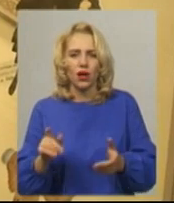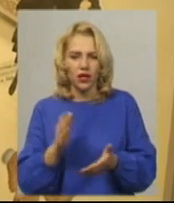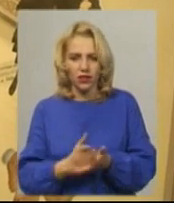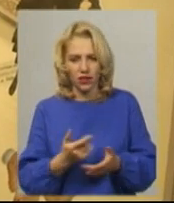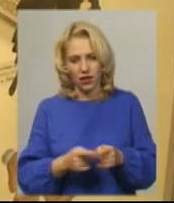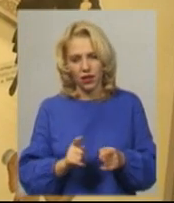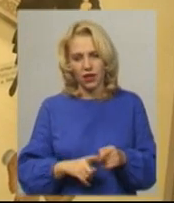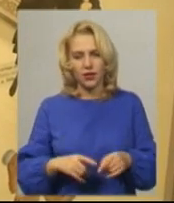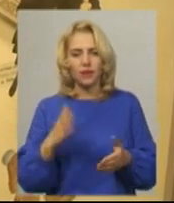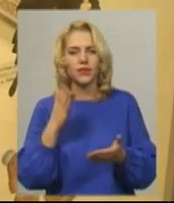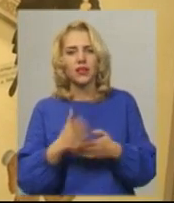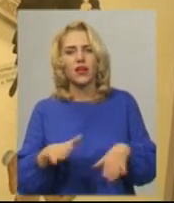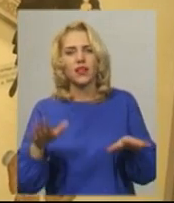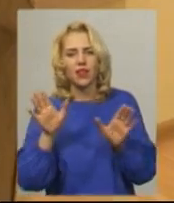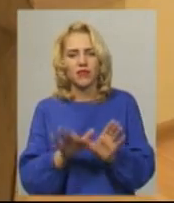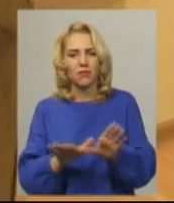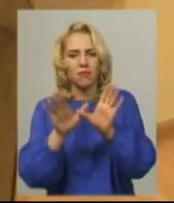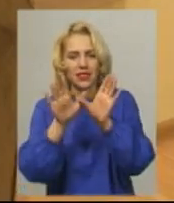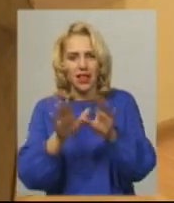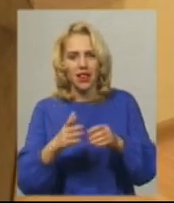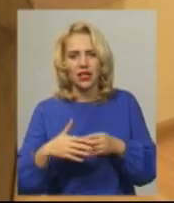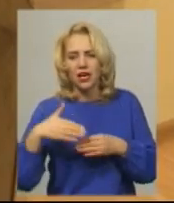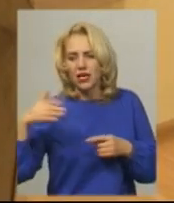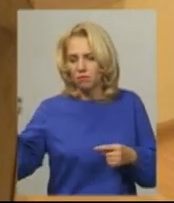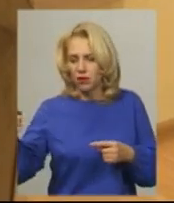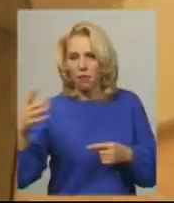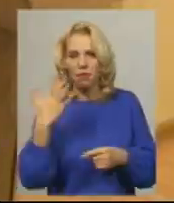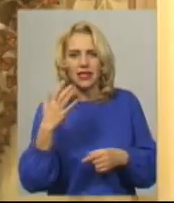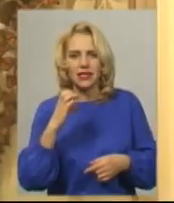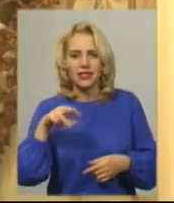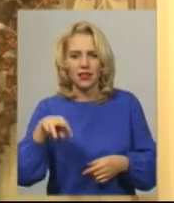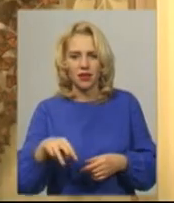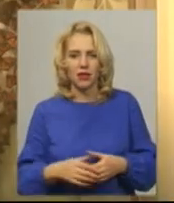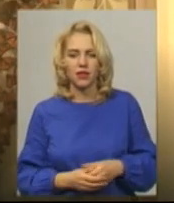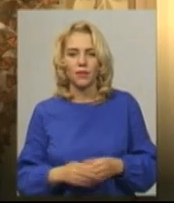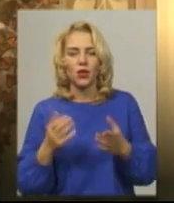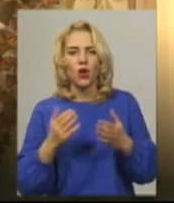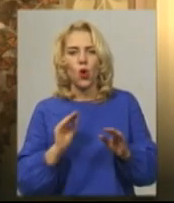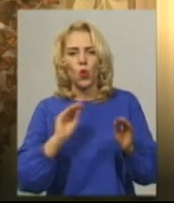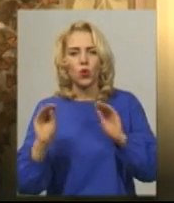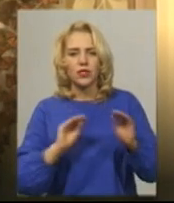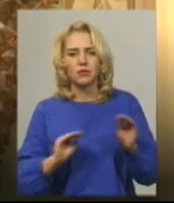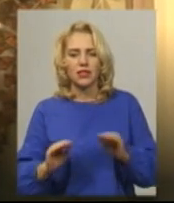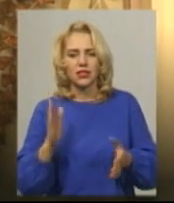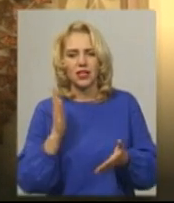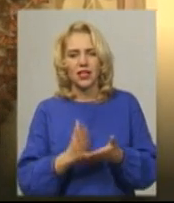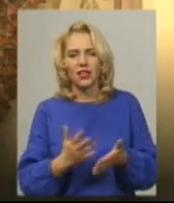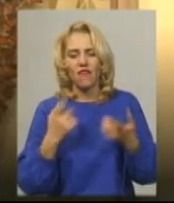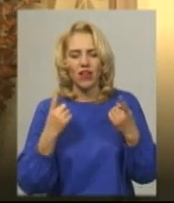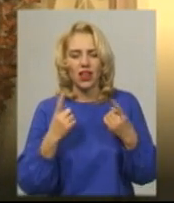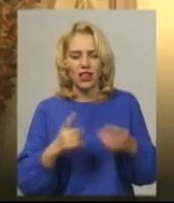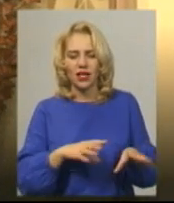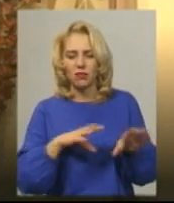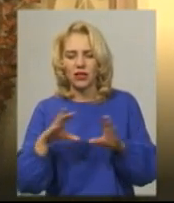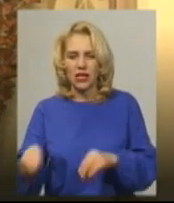з розміхом крила до 15 сантиметрів, а найменша комаха – до 1 міліметра. У експозиції інсталяція «Велика міграція метеликів